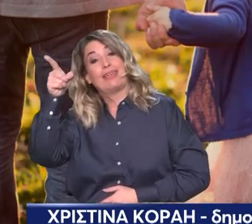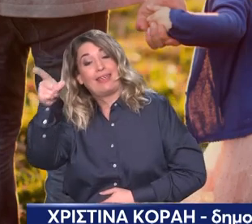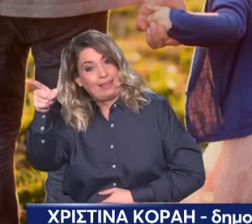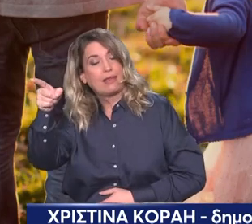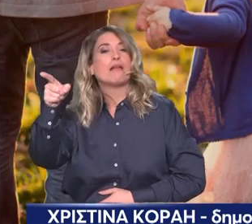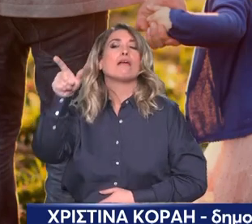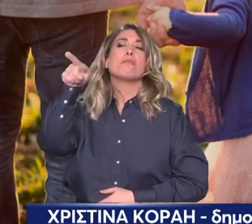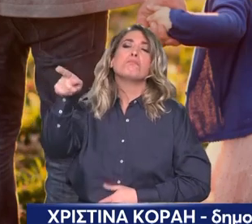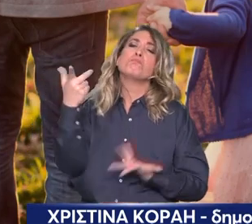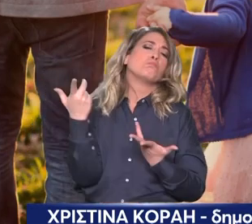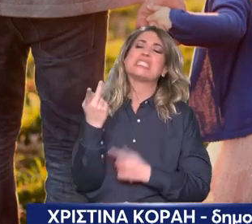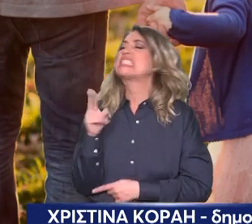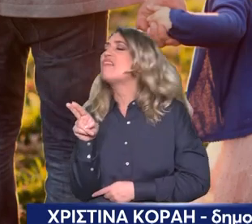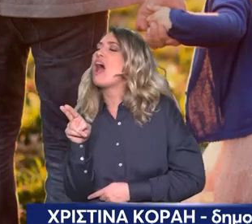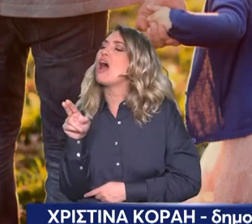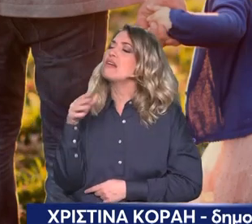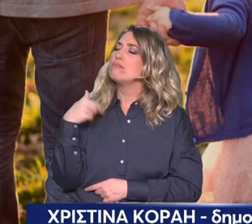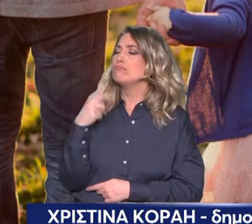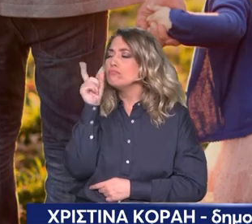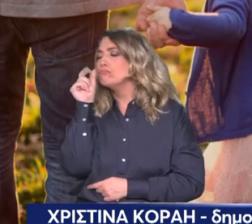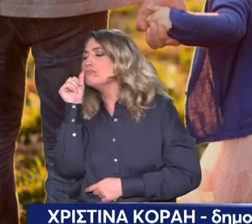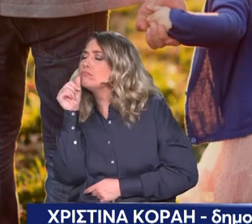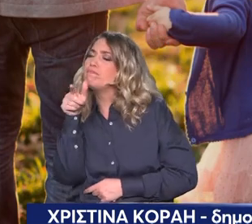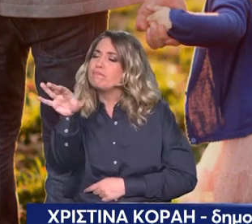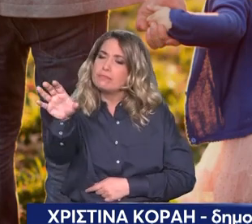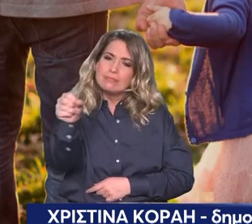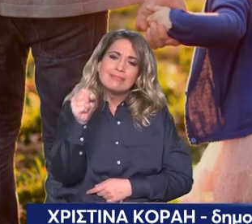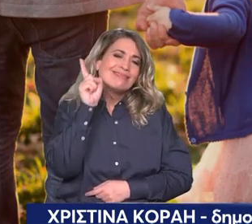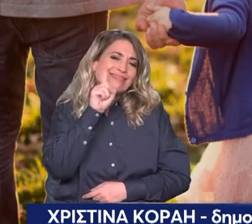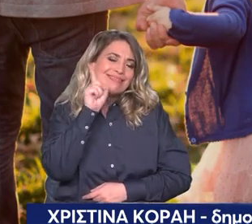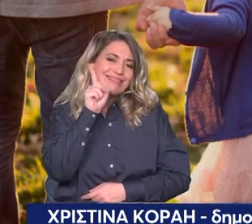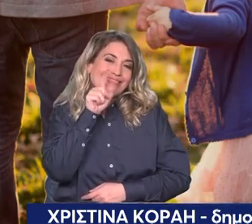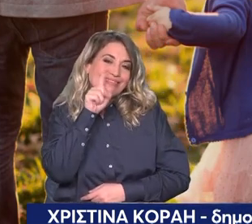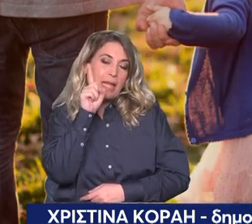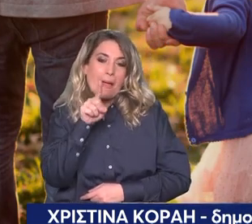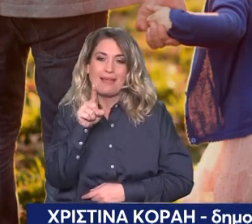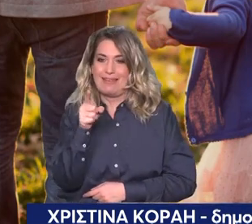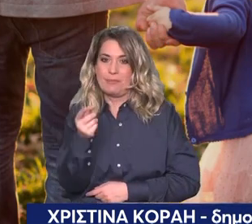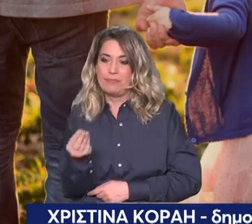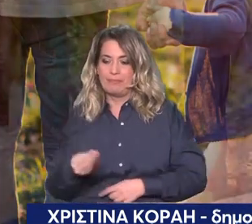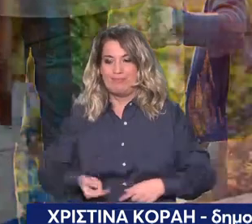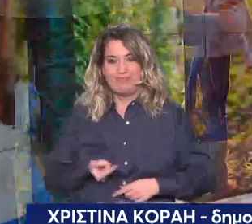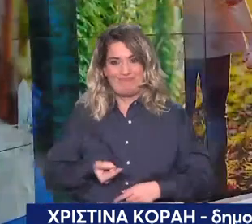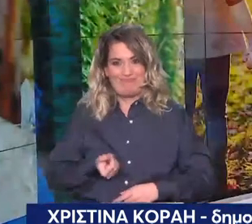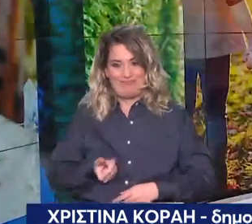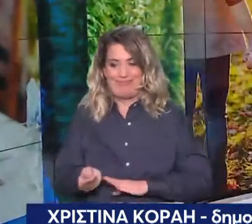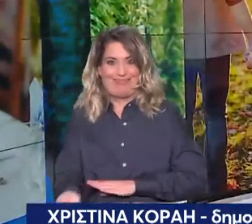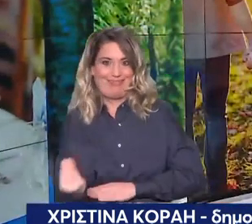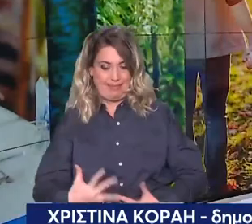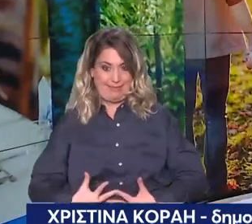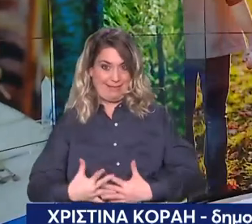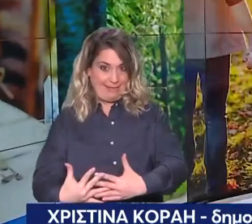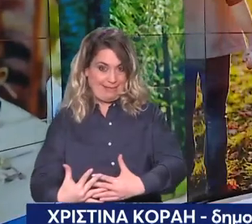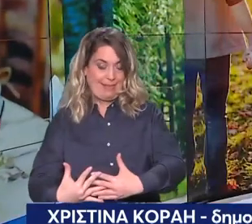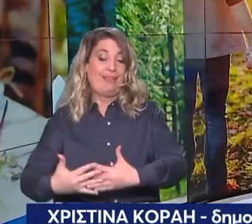νομοσχέδιο αλλά σε χώρες όπου επιτρέπεται. Άρα είναι εδώ, εδώ υπάρχει ένα ζήτημα. Λέει στην Ελλάδα